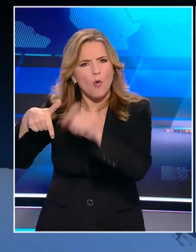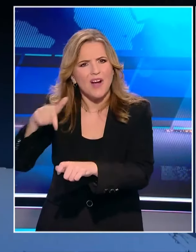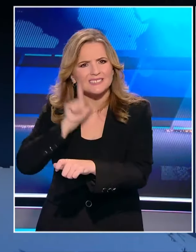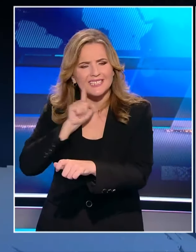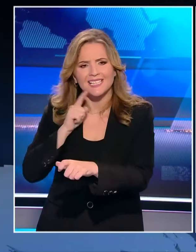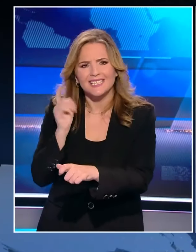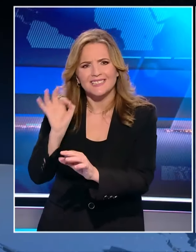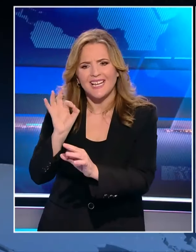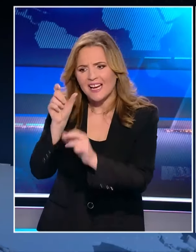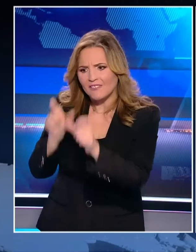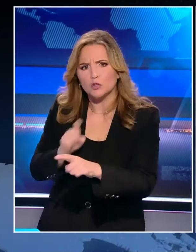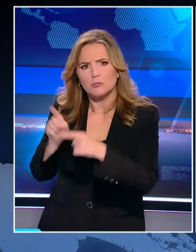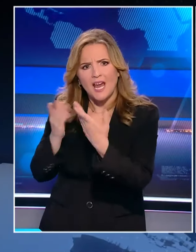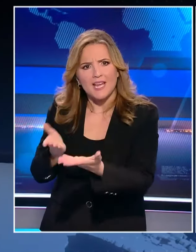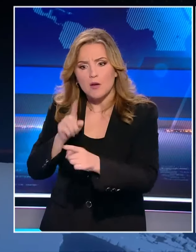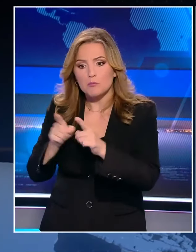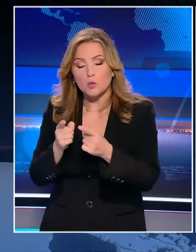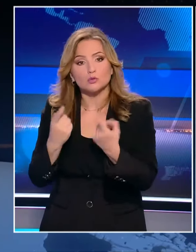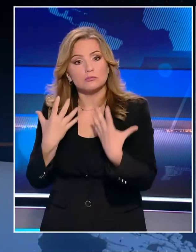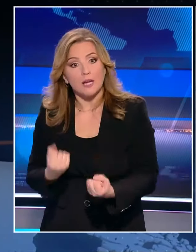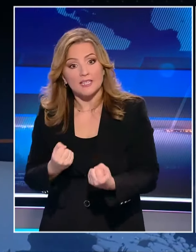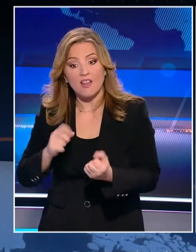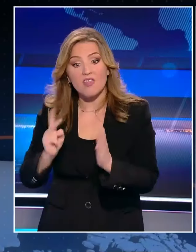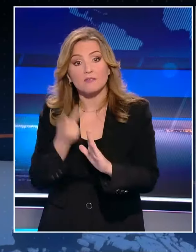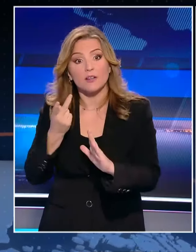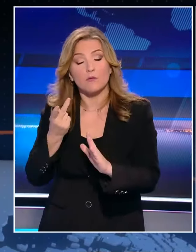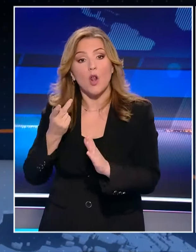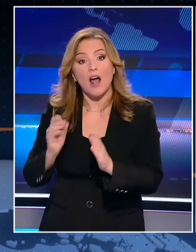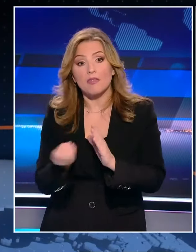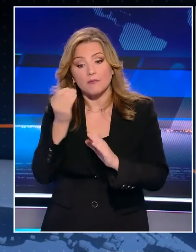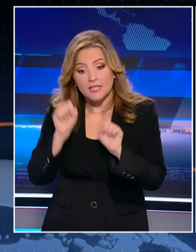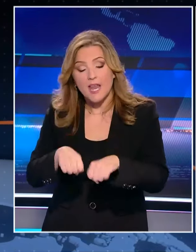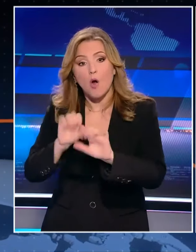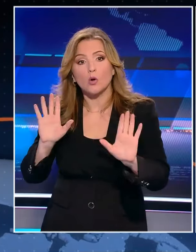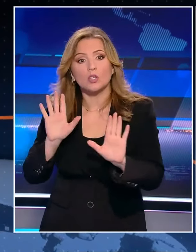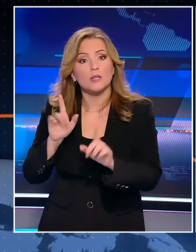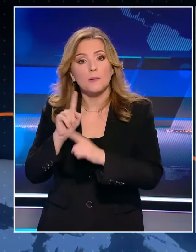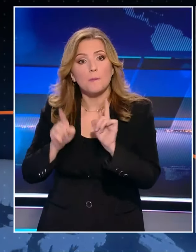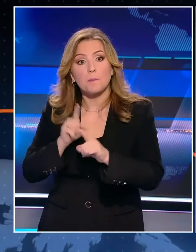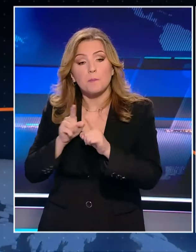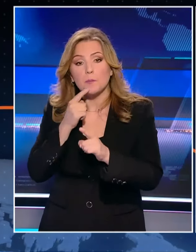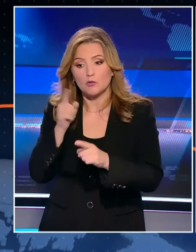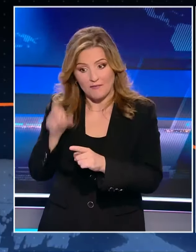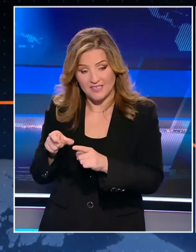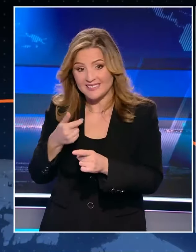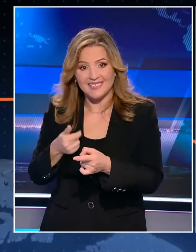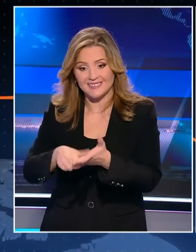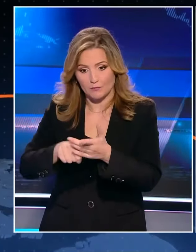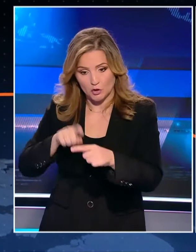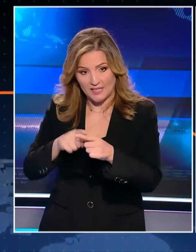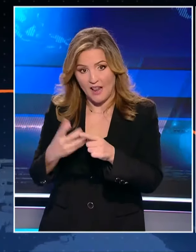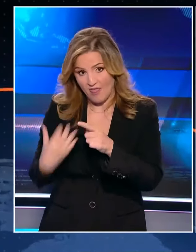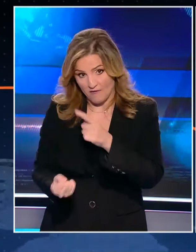ιδιότητα αποφαίνεται για το ποιος θα έχει και ποιος δεν θα έχει δεύτερη ευκαιρία στη χώρα θα το αφαιρέσει στην Ιθαγένεια δηλαδή. Είναι ένα